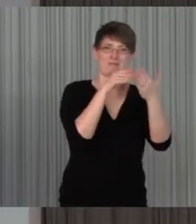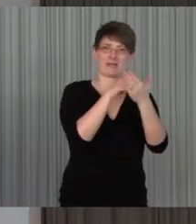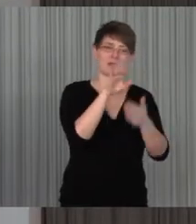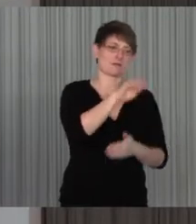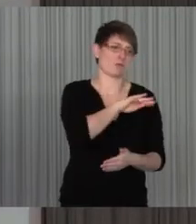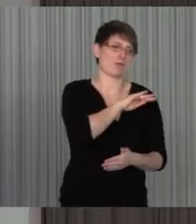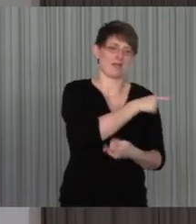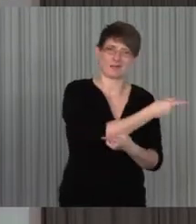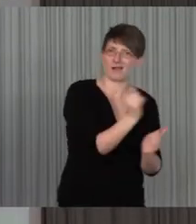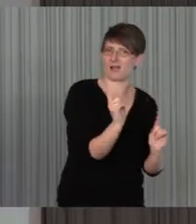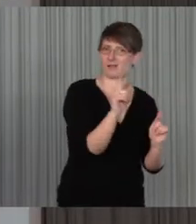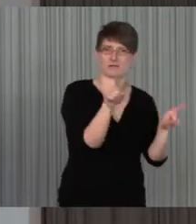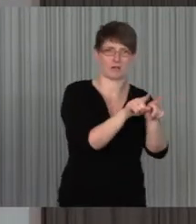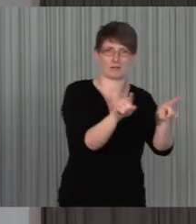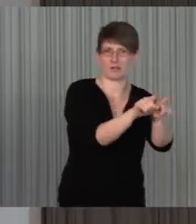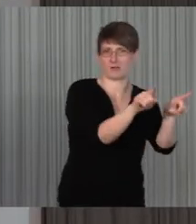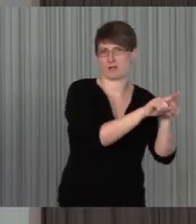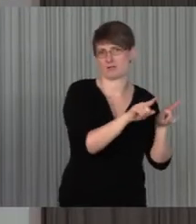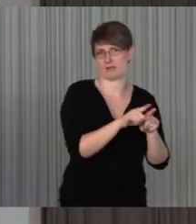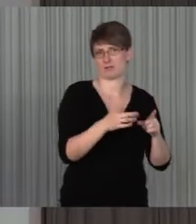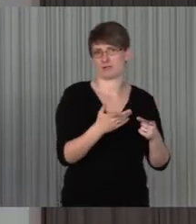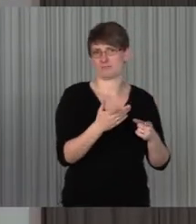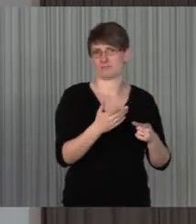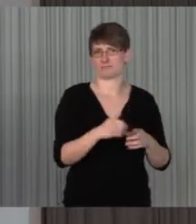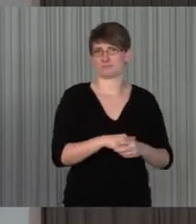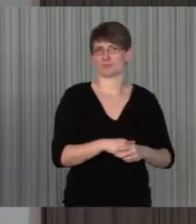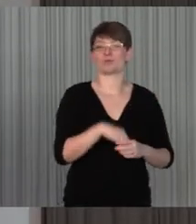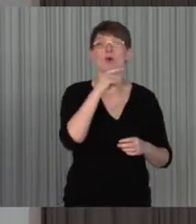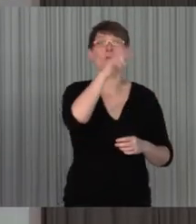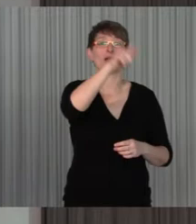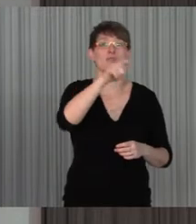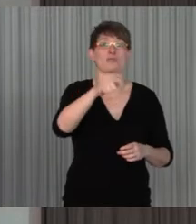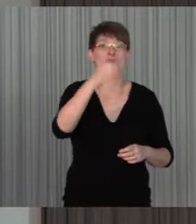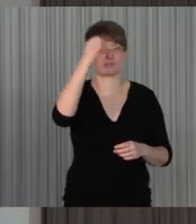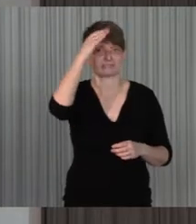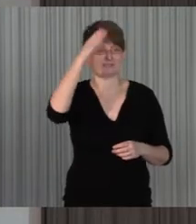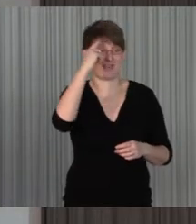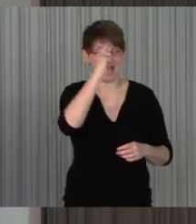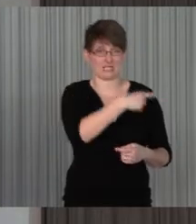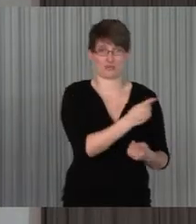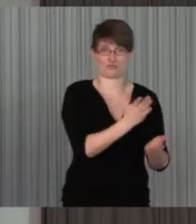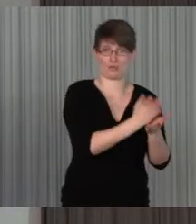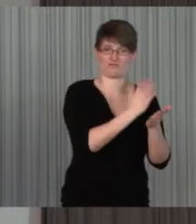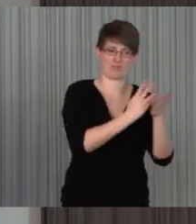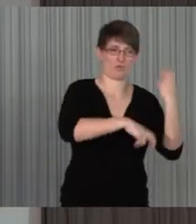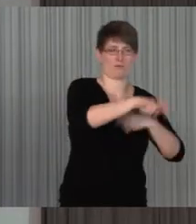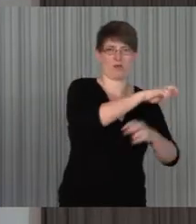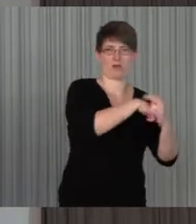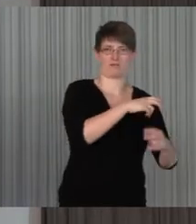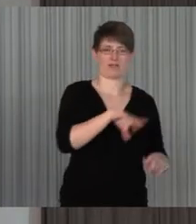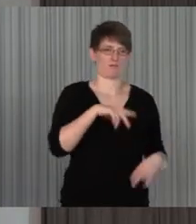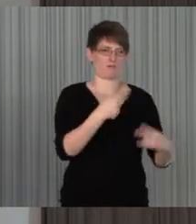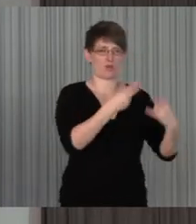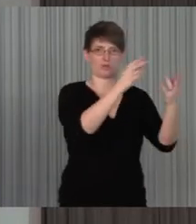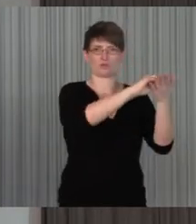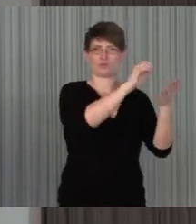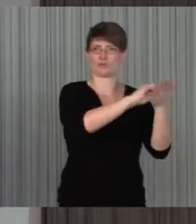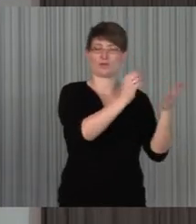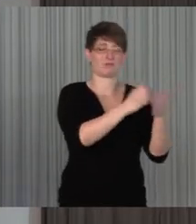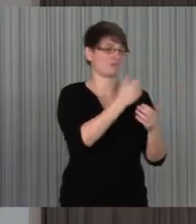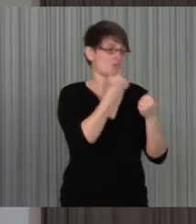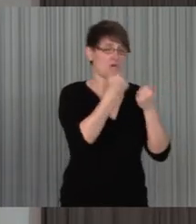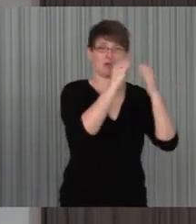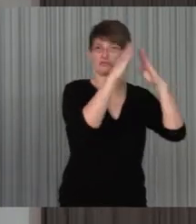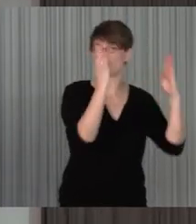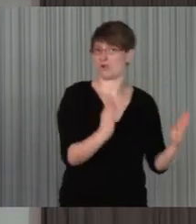Mitschülern sozusagen, die auch behindert sind, immer beschwunden Personal. Oft, also wenn Sie mal Förderschule machen, das sind oft ganz tolle